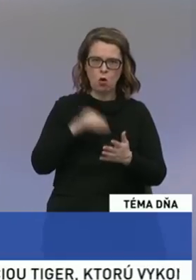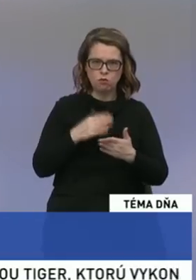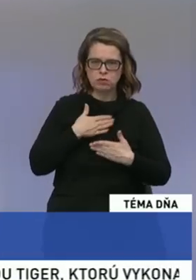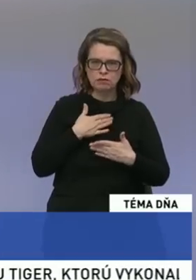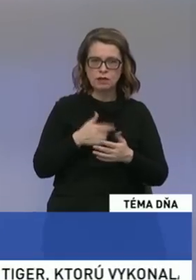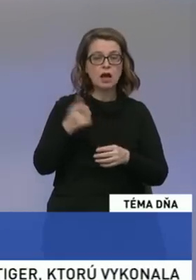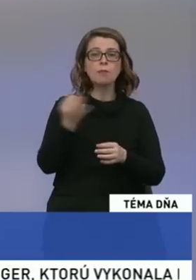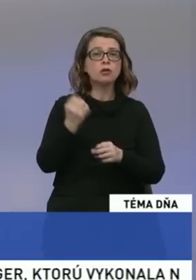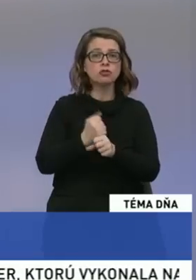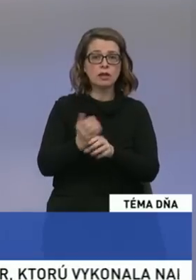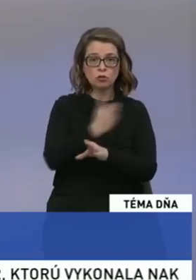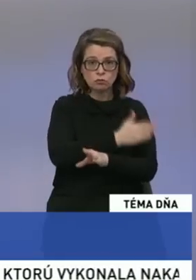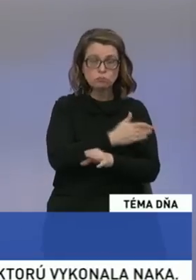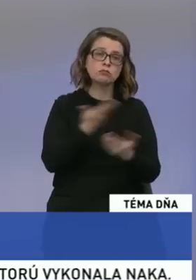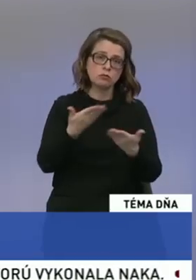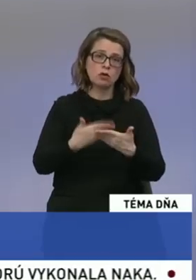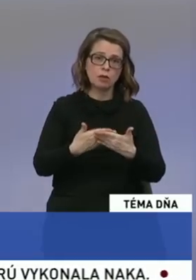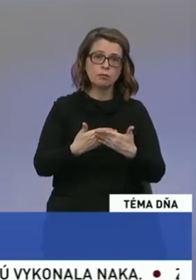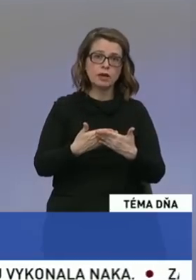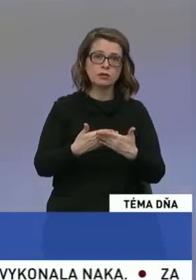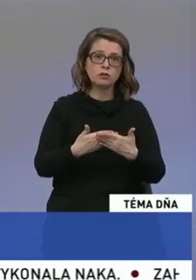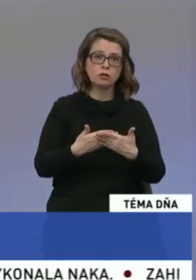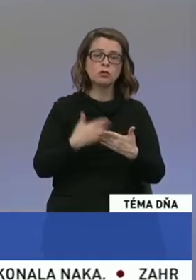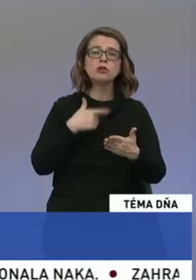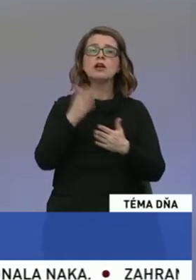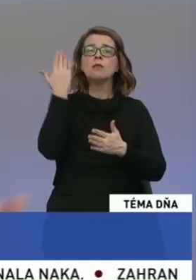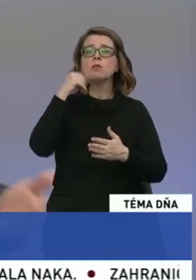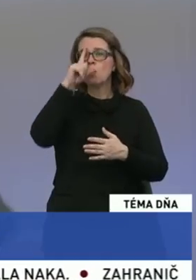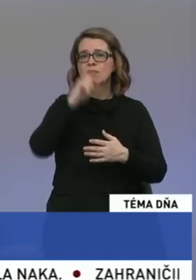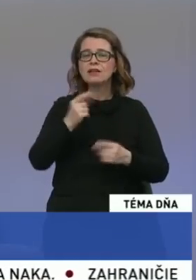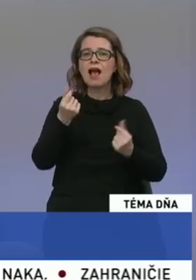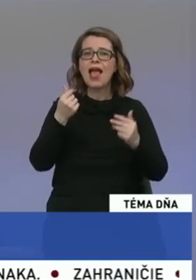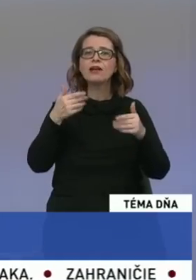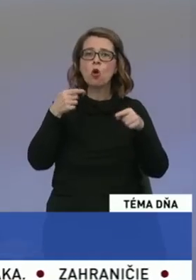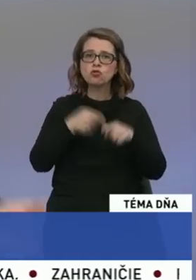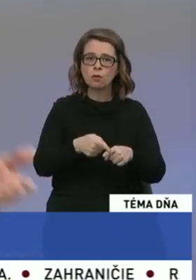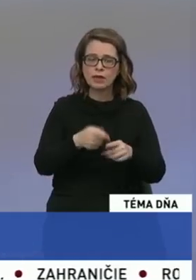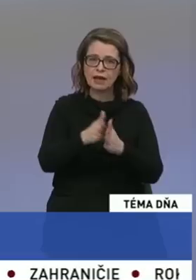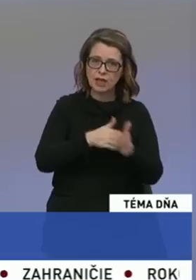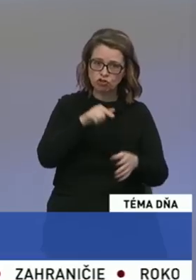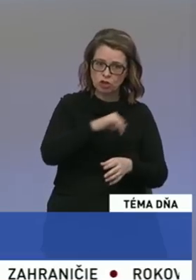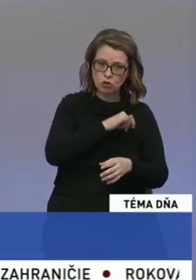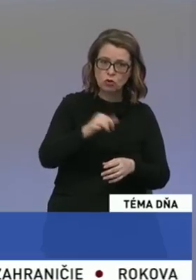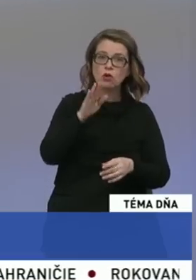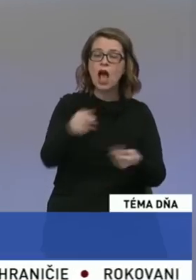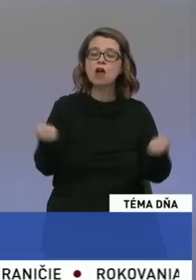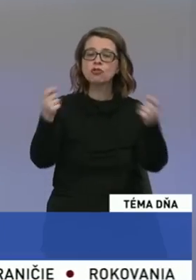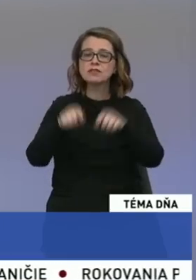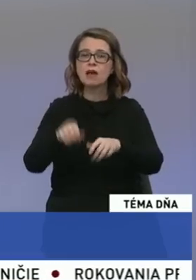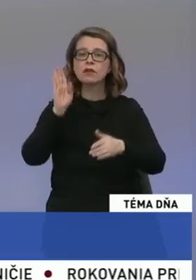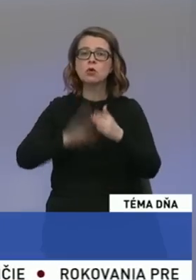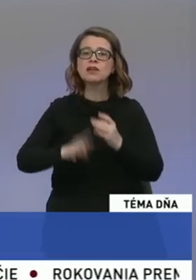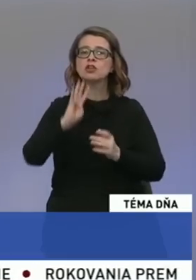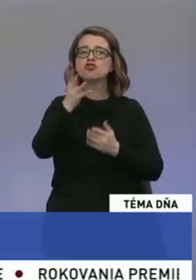nezrealizovalo, tak to je dôsledek toho, že nám začala padať ekonomika praktického začiatku tohto roka. A až v závere, v poslednom čtvrt roku, sa